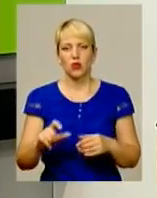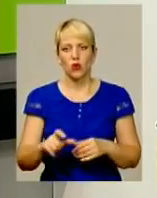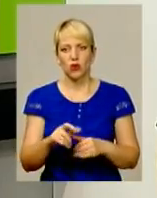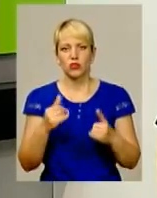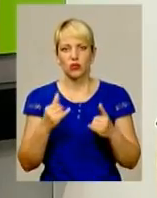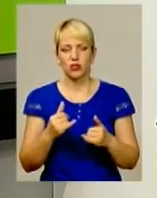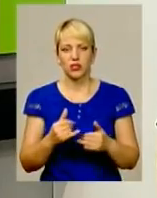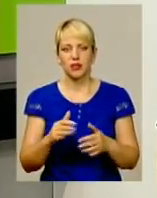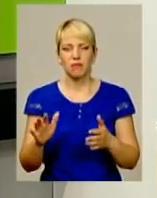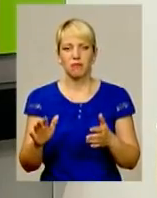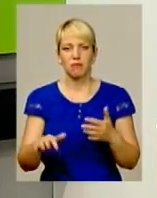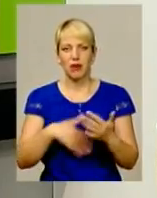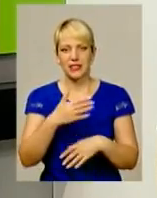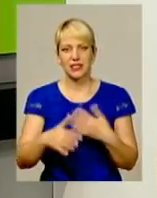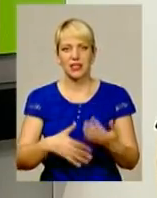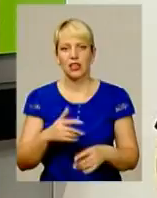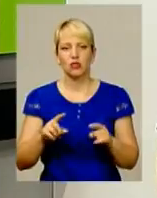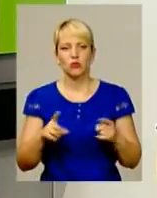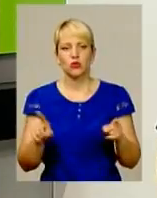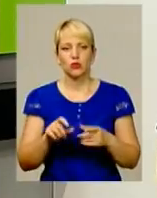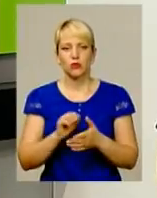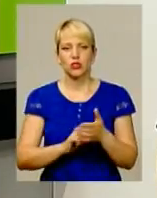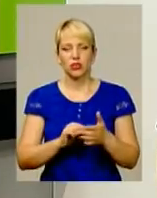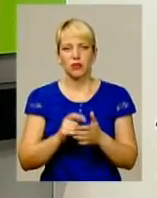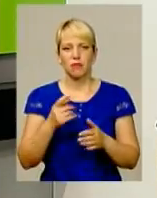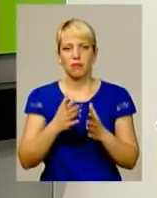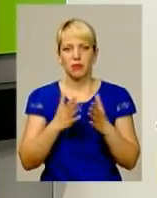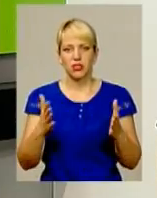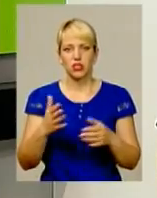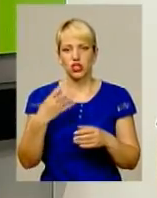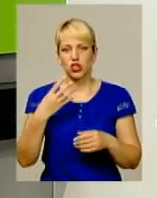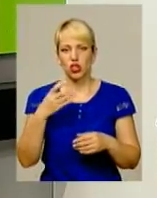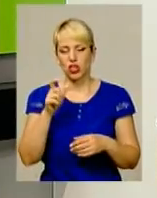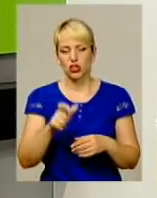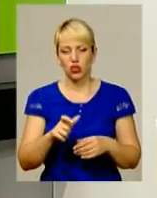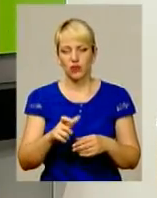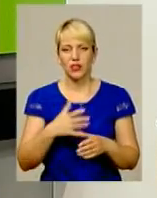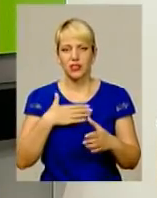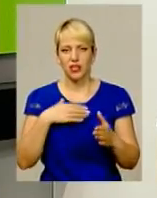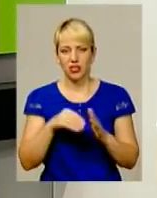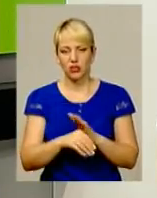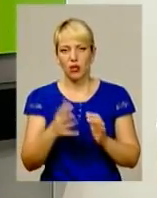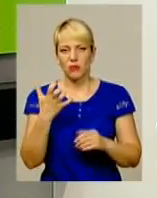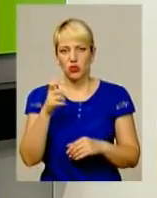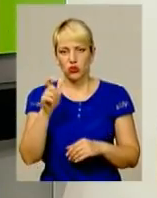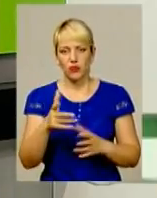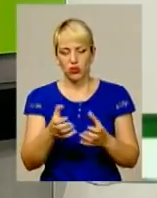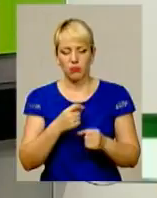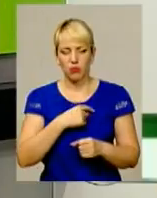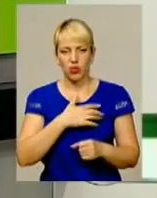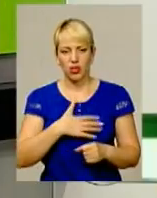відбувається безлад, по тій причині, що більше 40 чоловік загинуло, більше 500 чоловік отримали поранення.